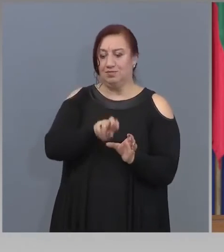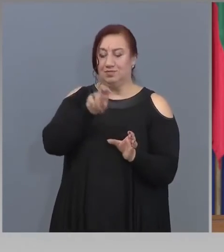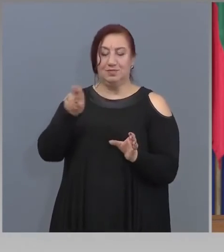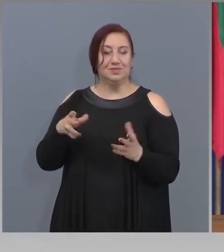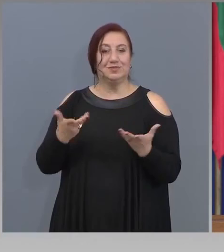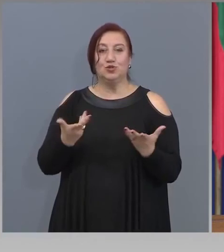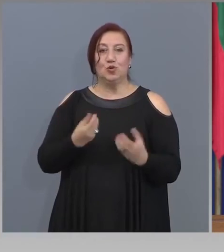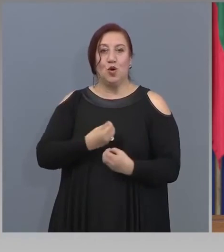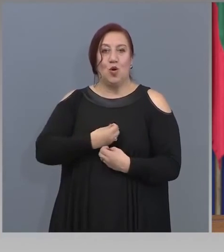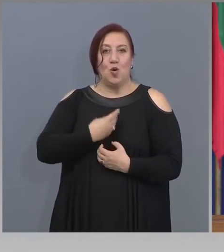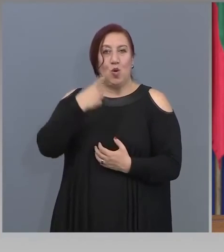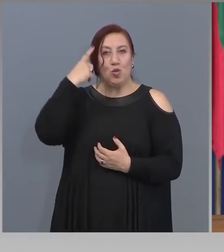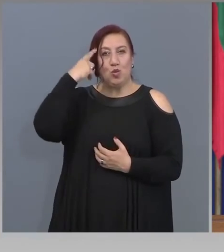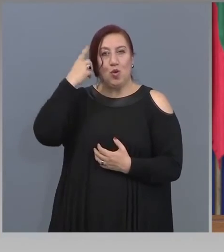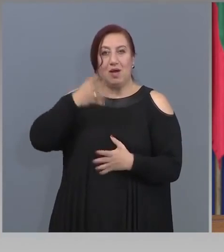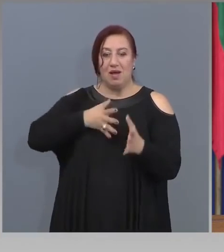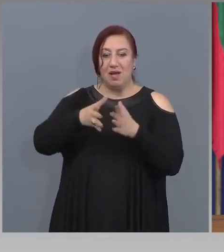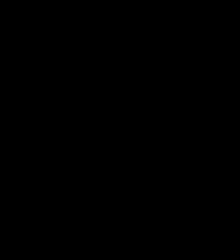на нацията е изключително важен.